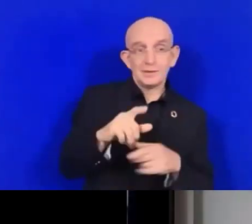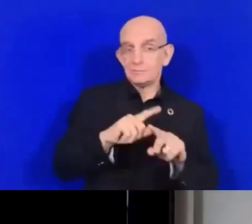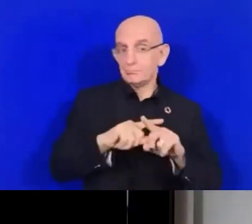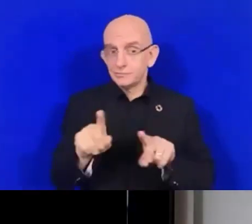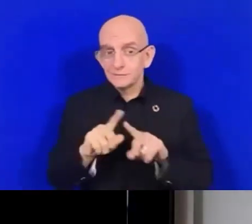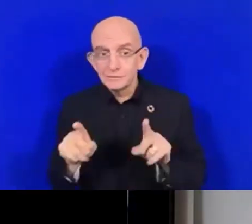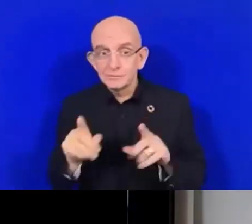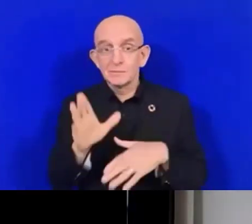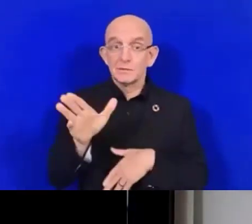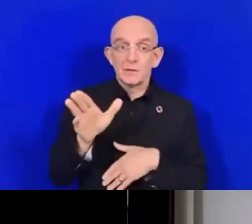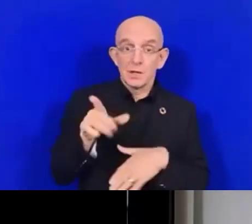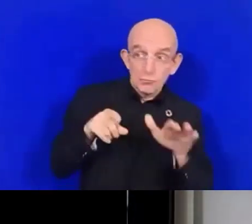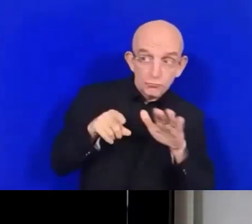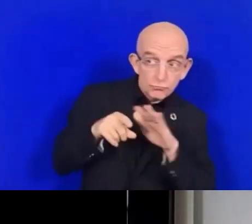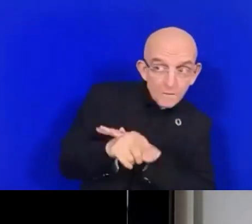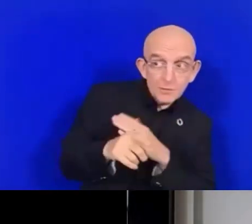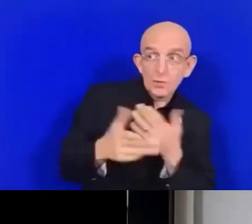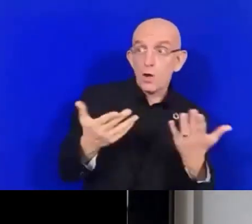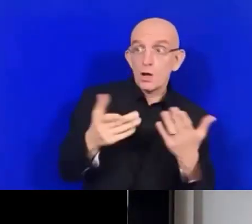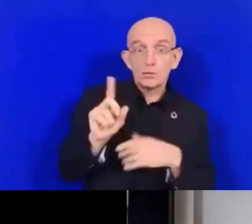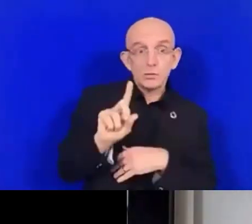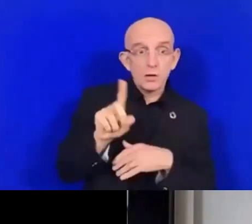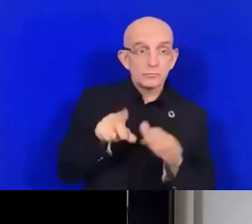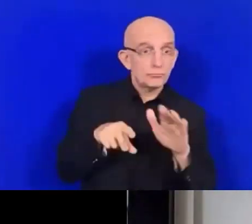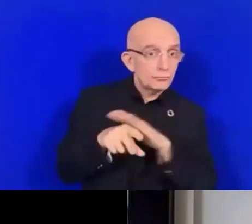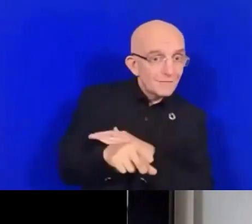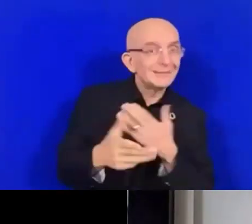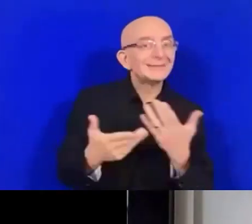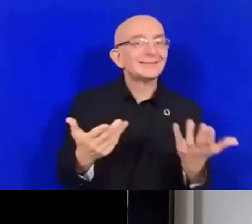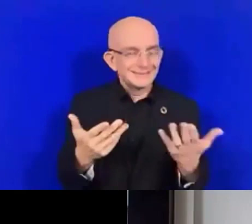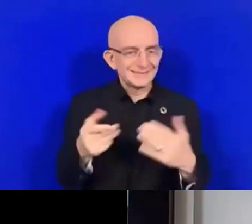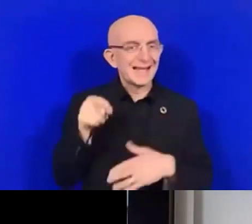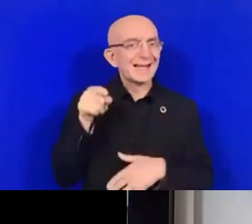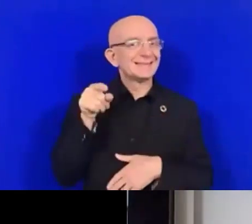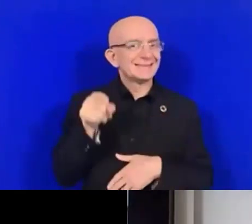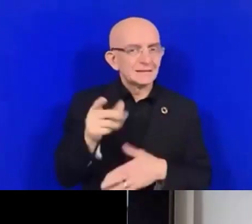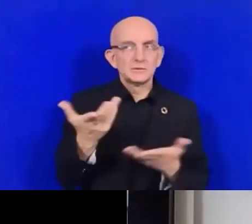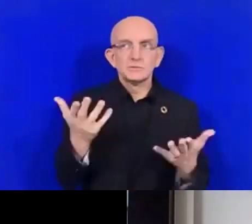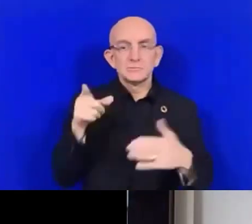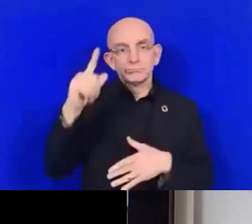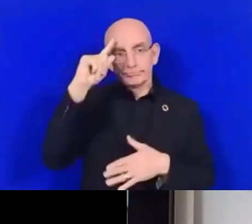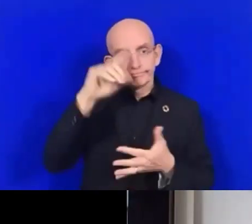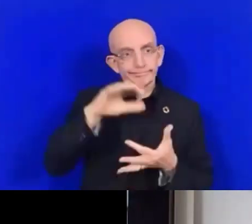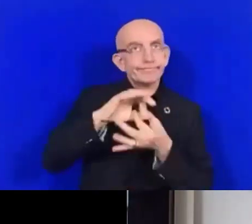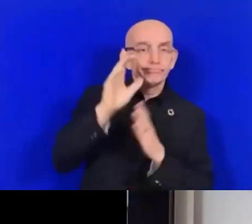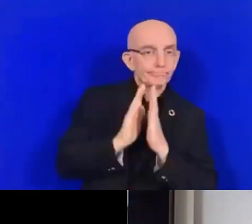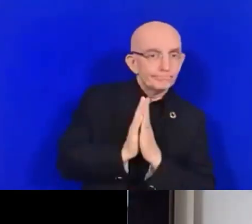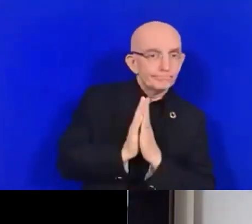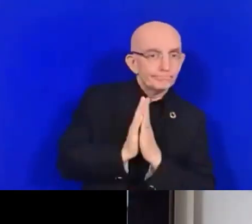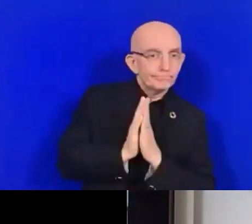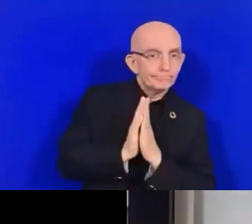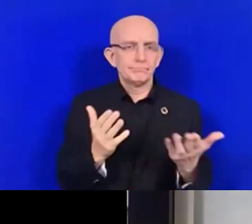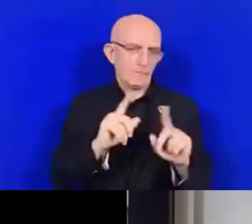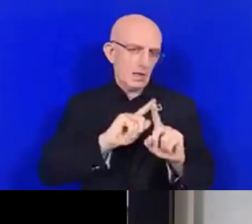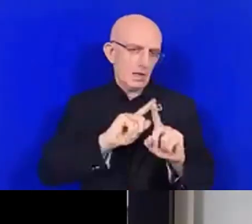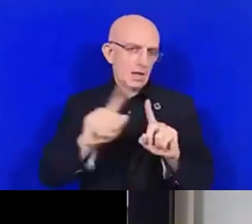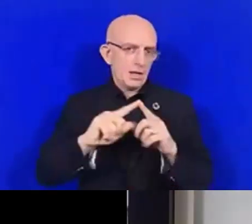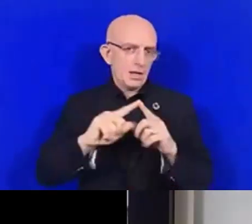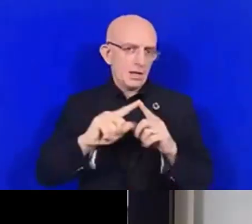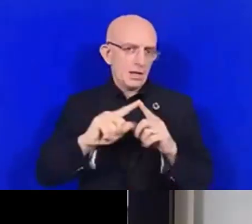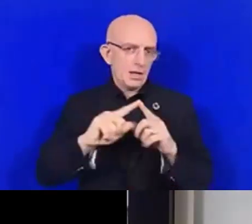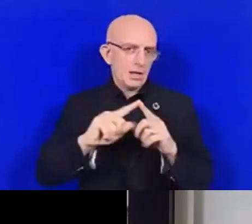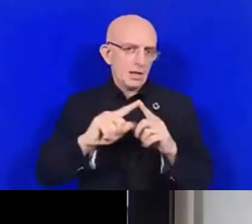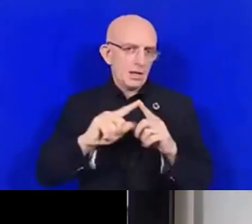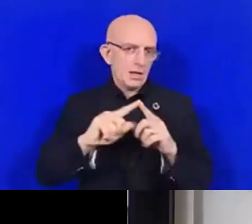en compte et toutes les couches de ces personnes représentent leur identité. Et dans l'interaction avec